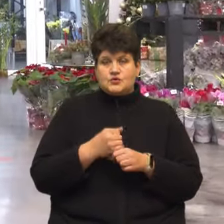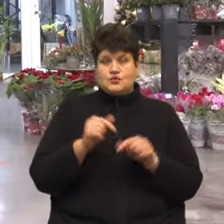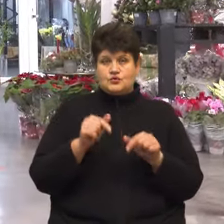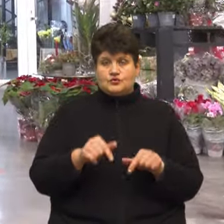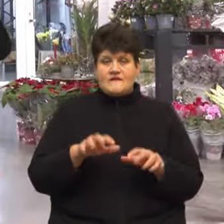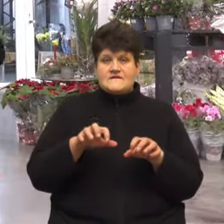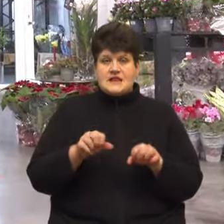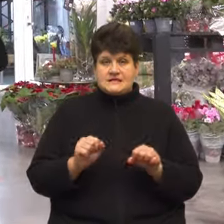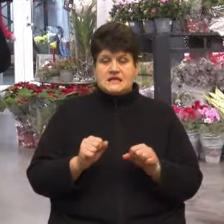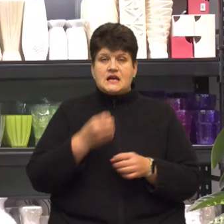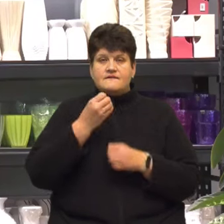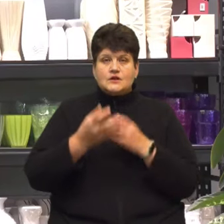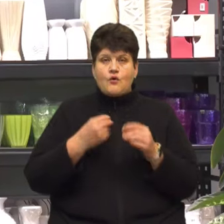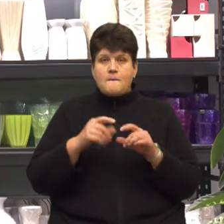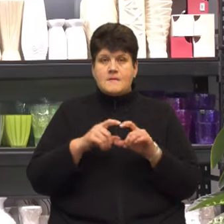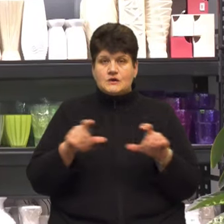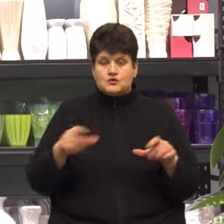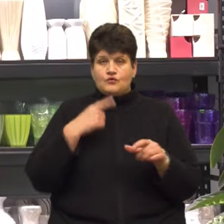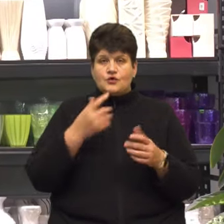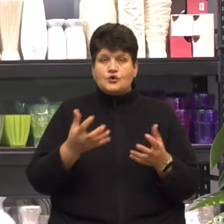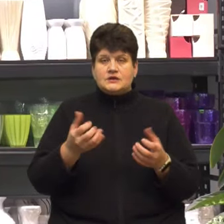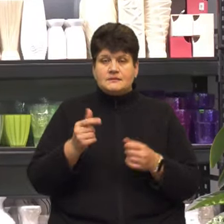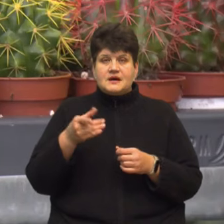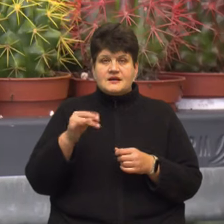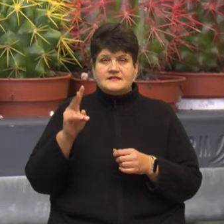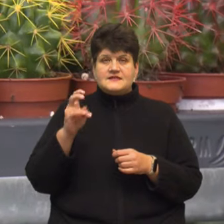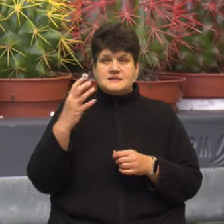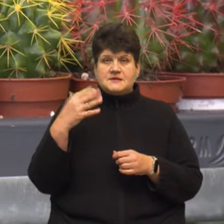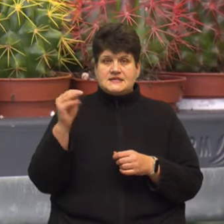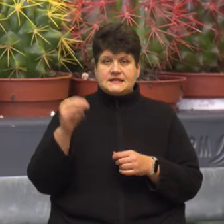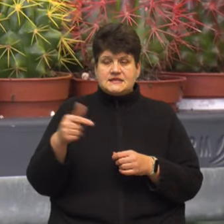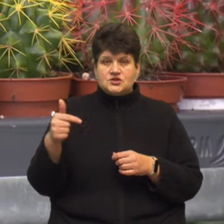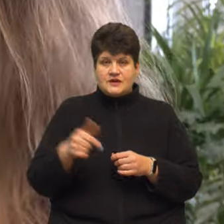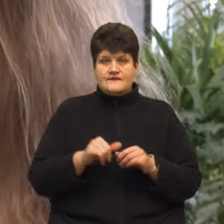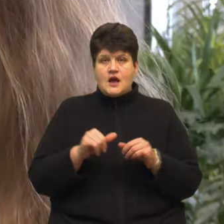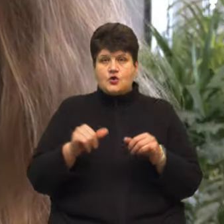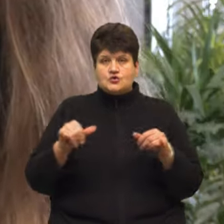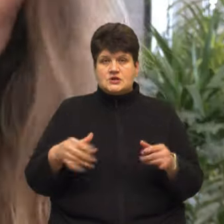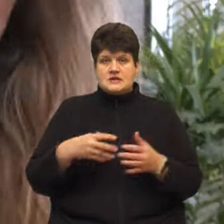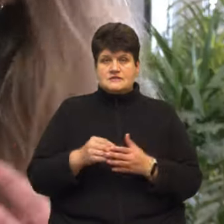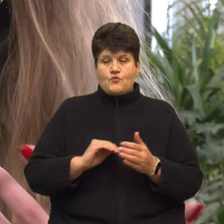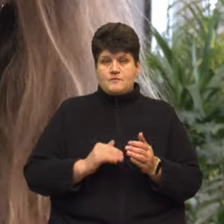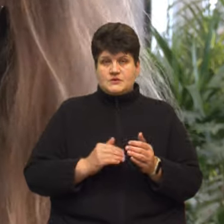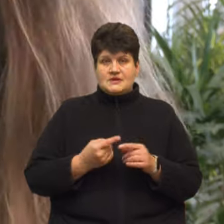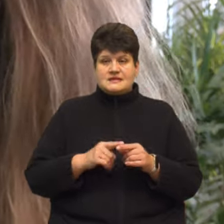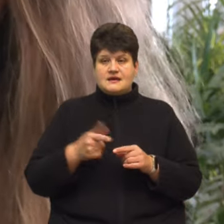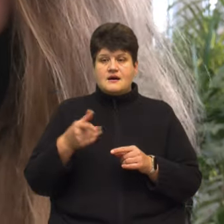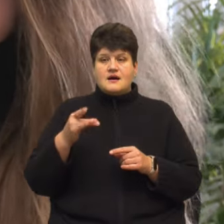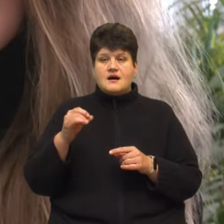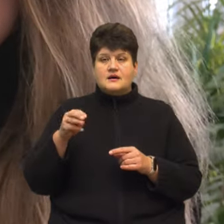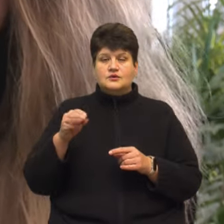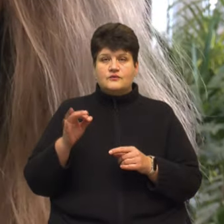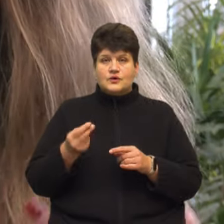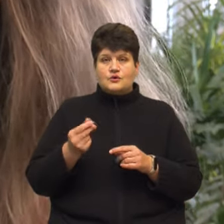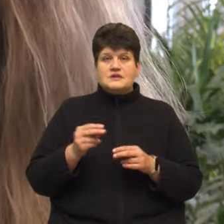магазину Івана Бойко розповідає, отримала грант 250 тисяч гривень на розширення свого бізнесу. Це грантові гроші, це не кредитні гроші, що